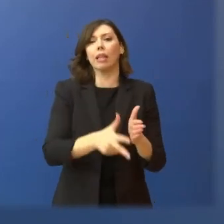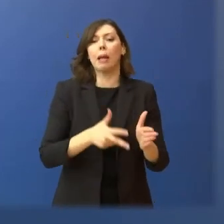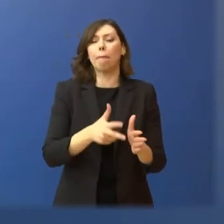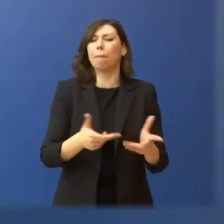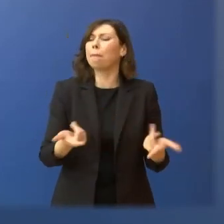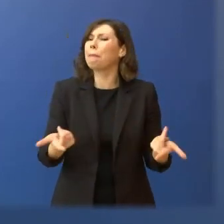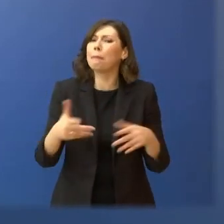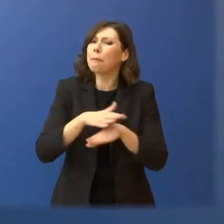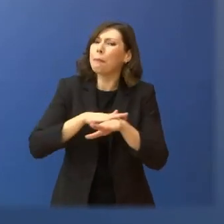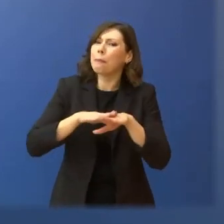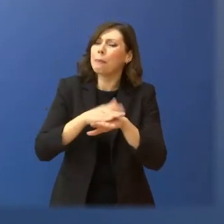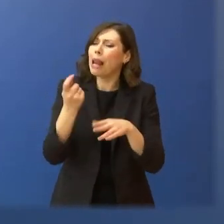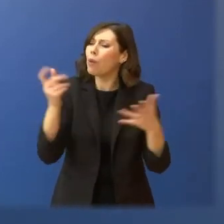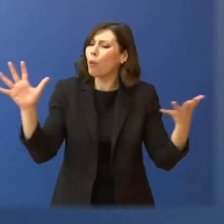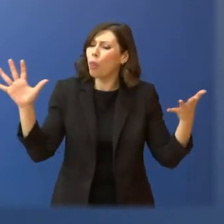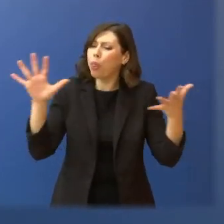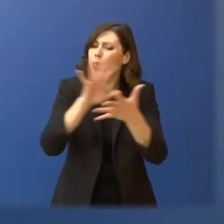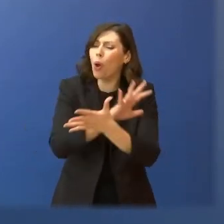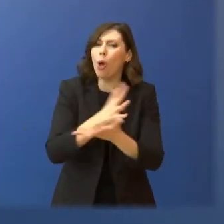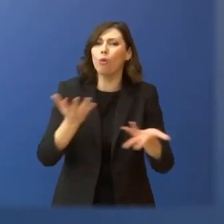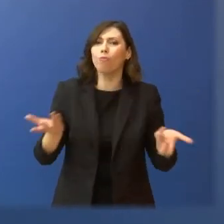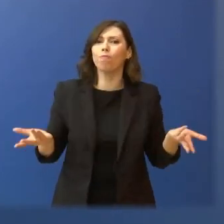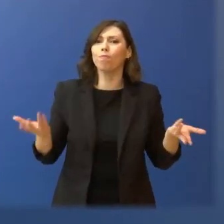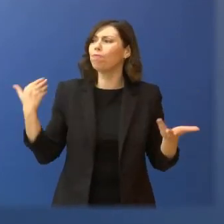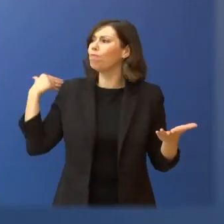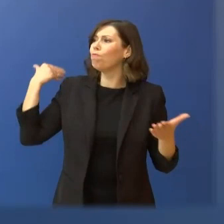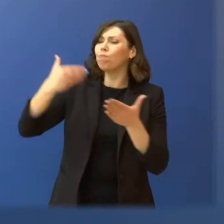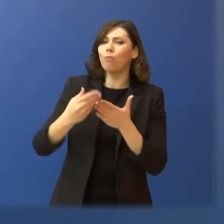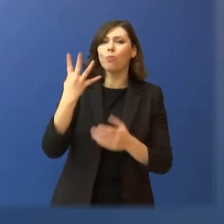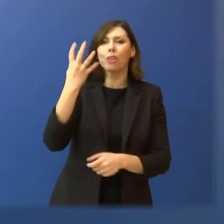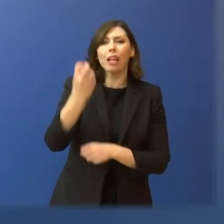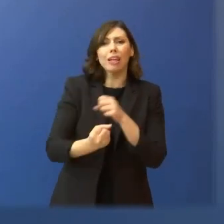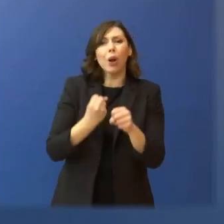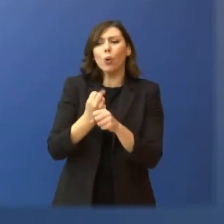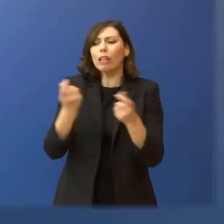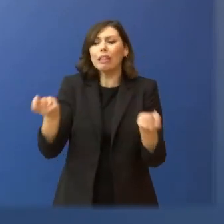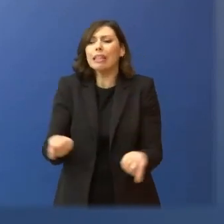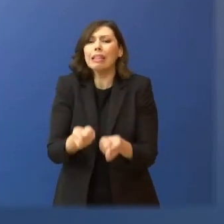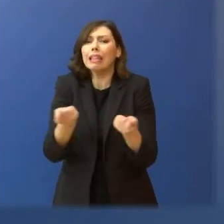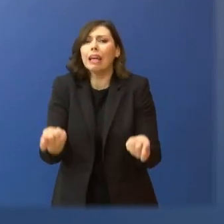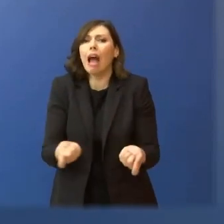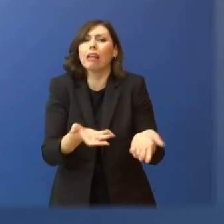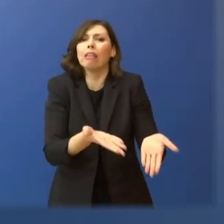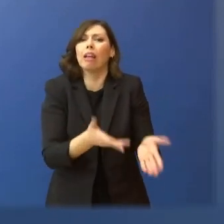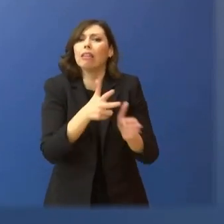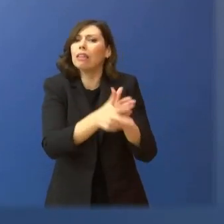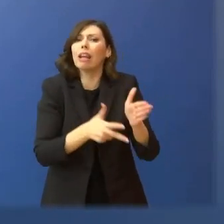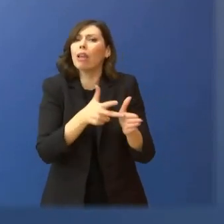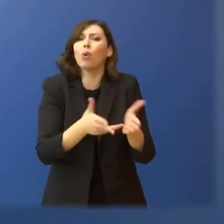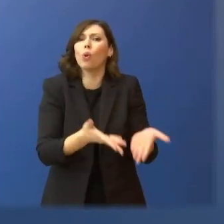Τι κάνατε εσείς δηλαδή σε αυτά τα τέσσερα χρόνια έχοντας να διαχειριστείτε το σιδηροδρομικό δίκτυο και τις εταιρείες του.